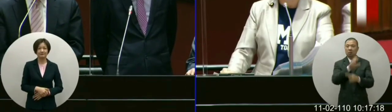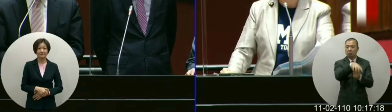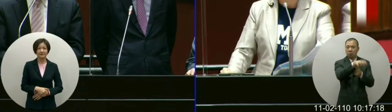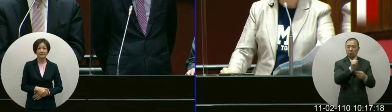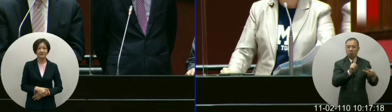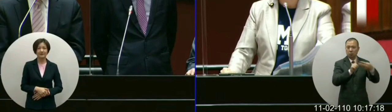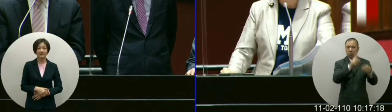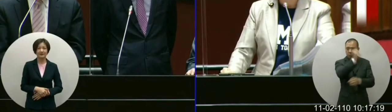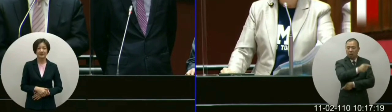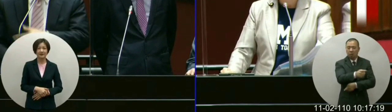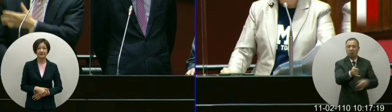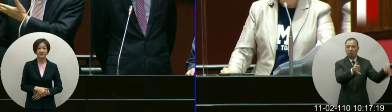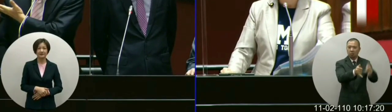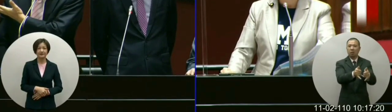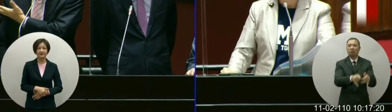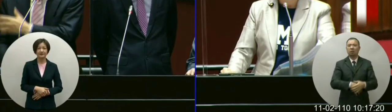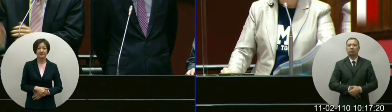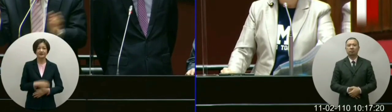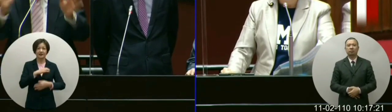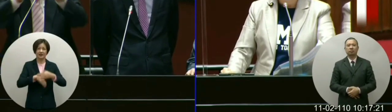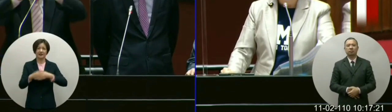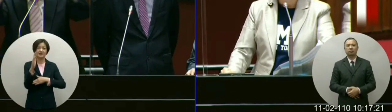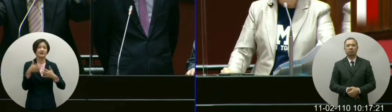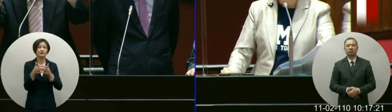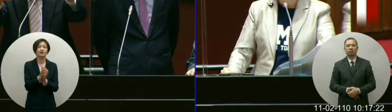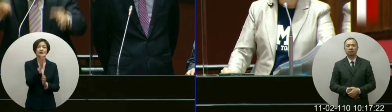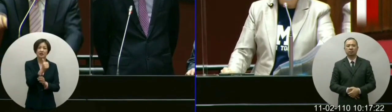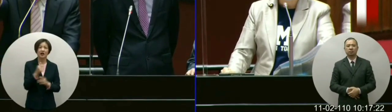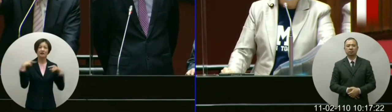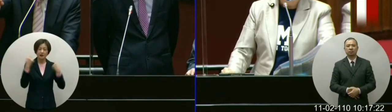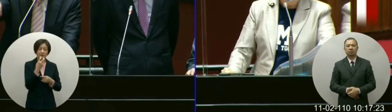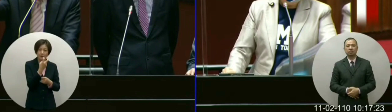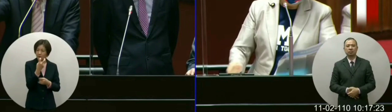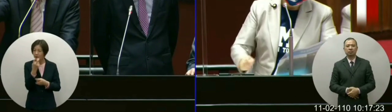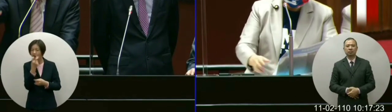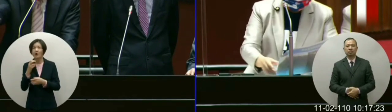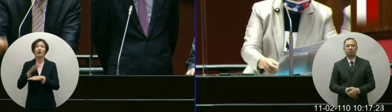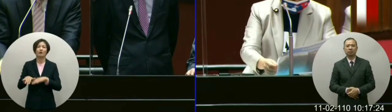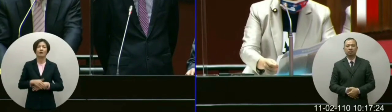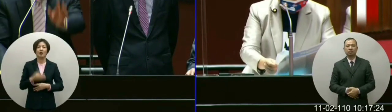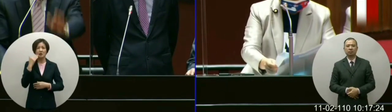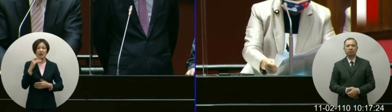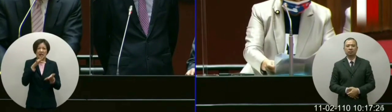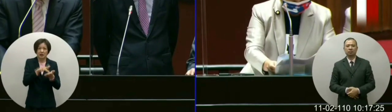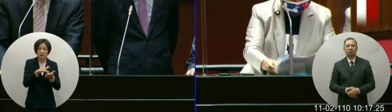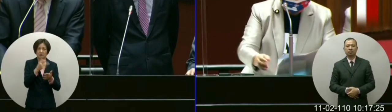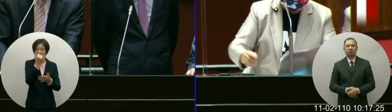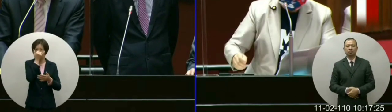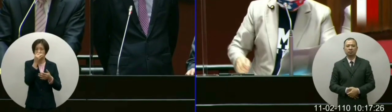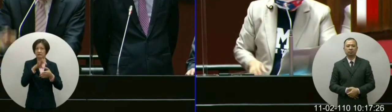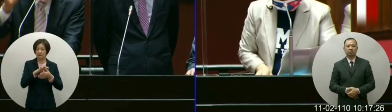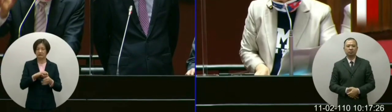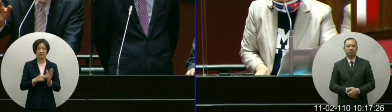在你身边我请内政部长注意各地多看像这种把人家讲成毒猪肉这样不好